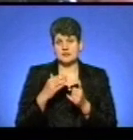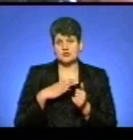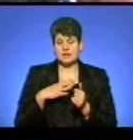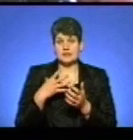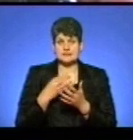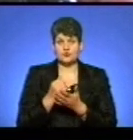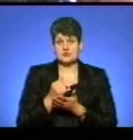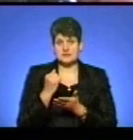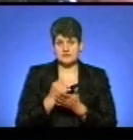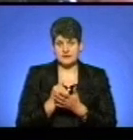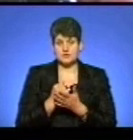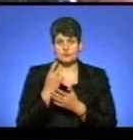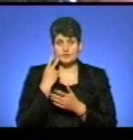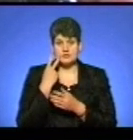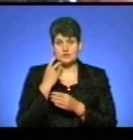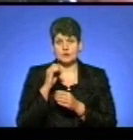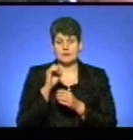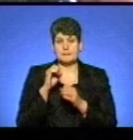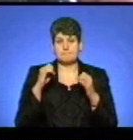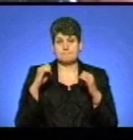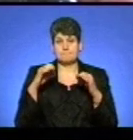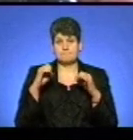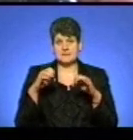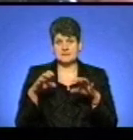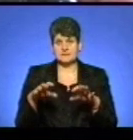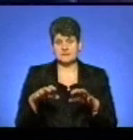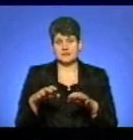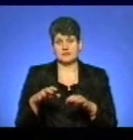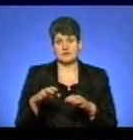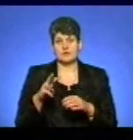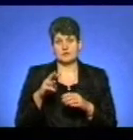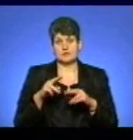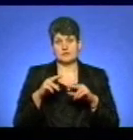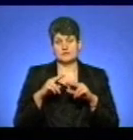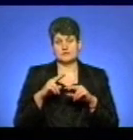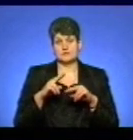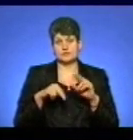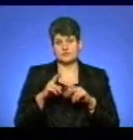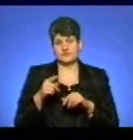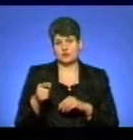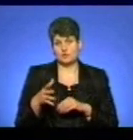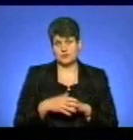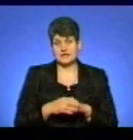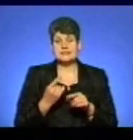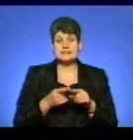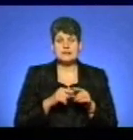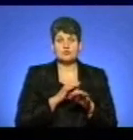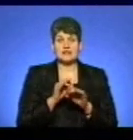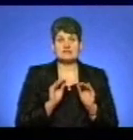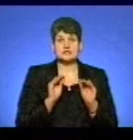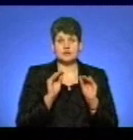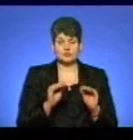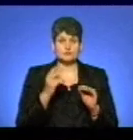затвердження стаціонарної підсвітки мурів в Тернополі. Зазначу, проєкт на встановлення